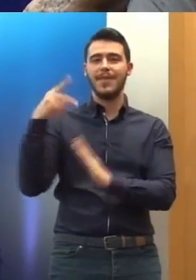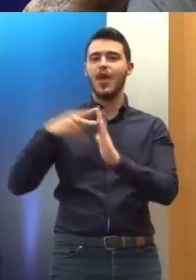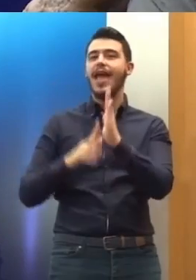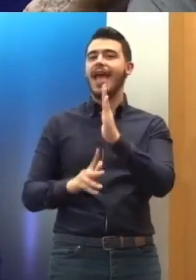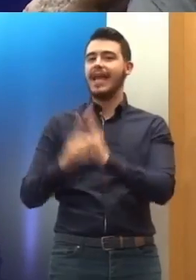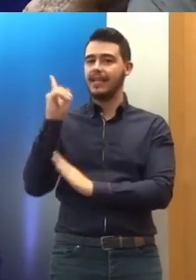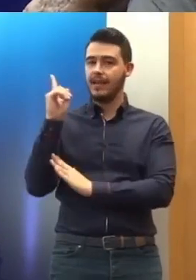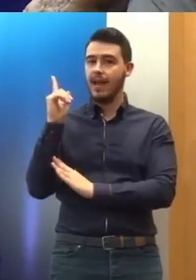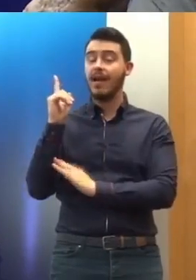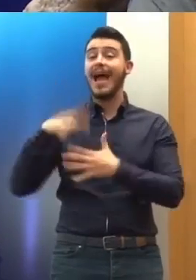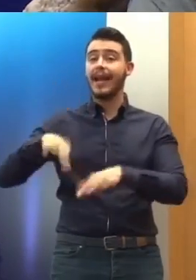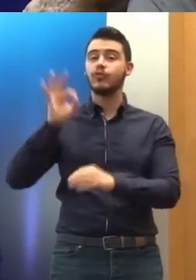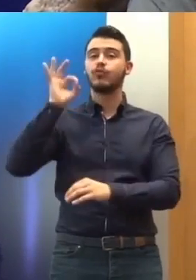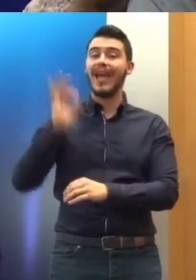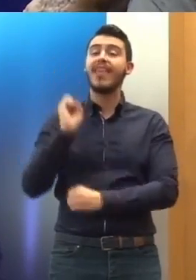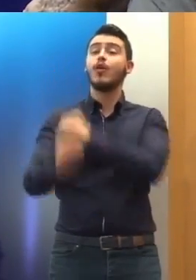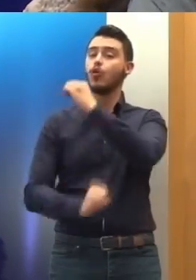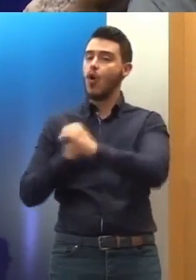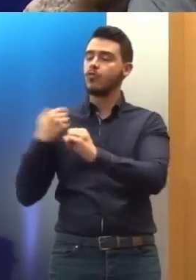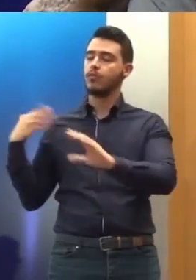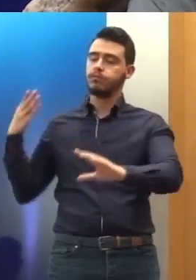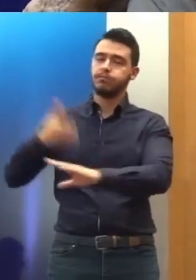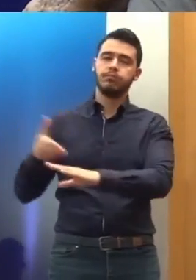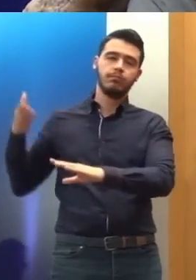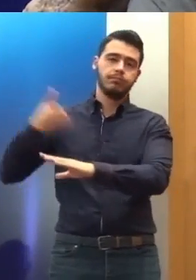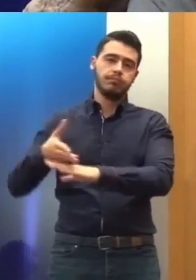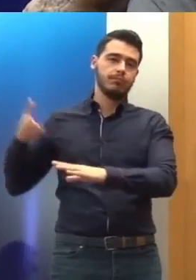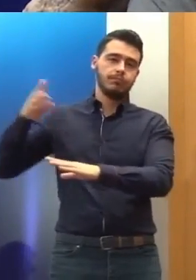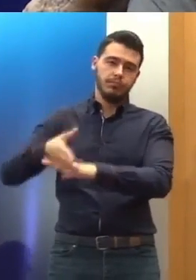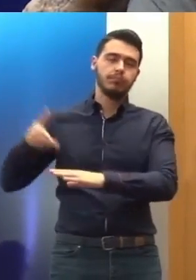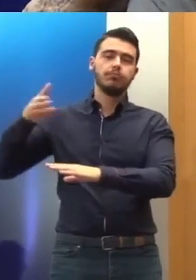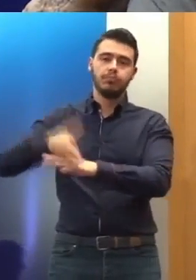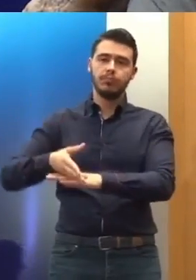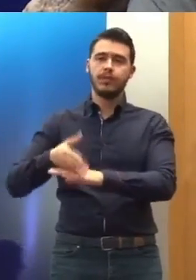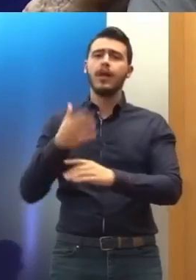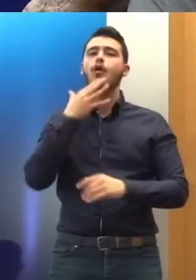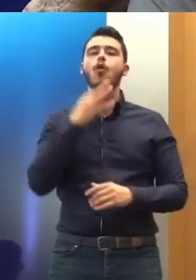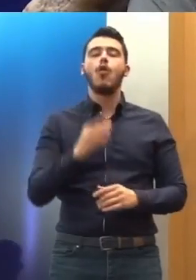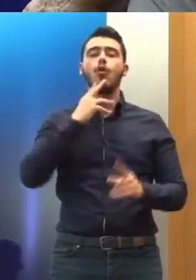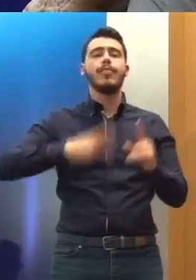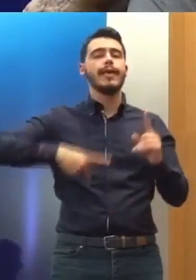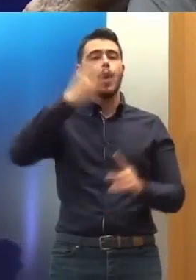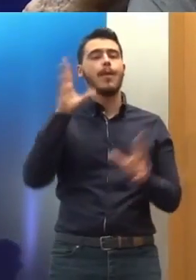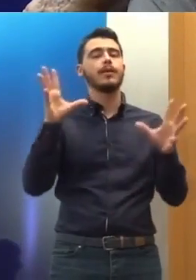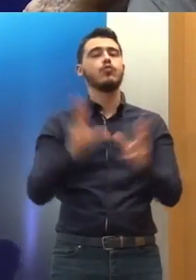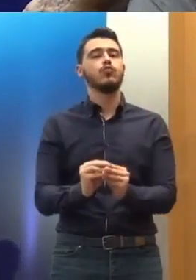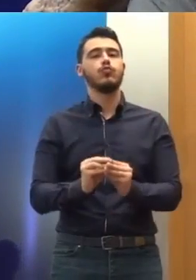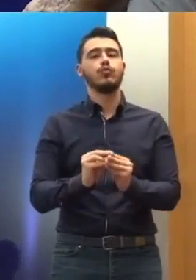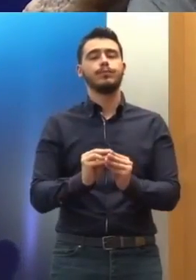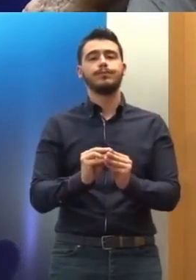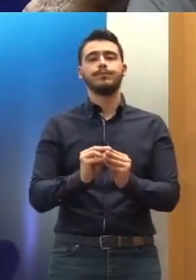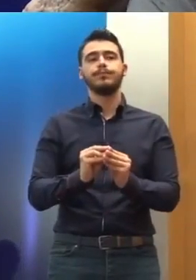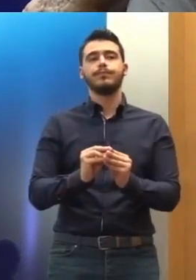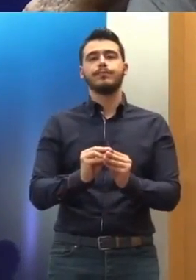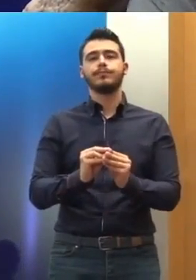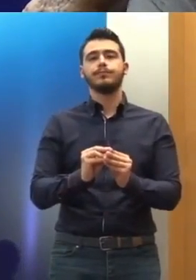κάνει ad hoc επισκέψεις συνεχής. Απασχολείται πολύ με τα δικαιώματα, με την κατάσταση, με